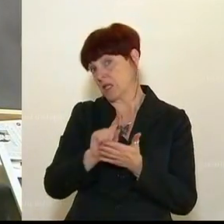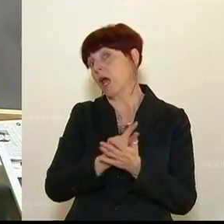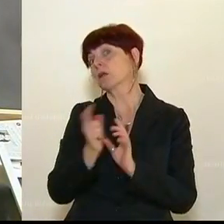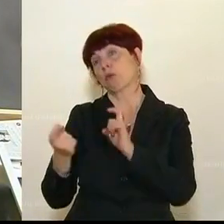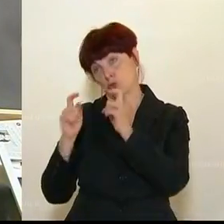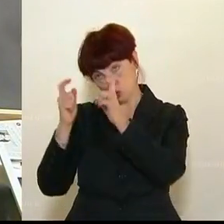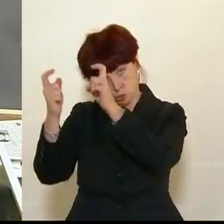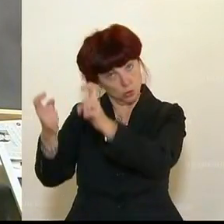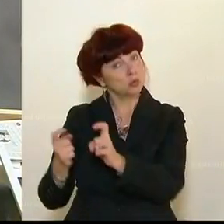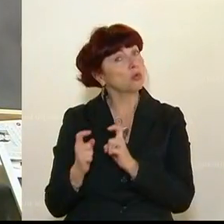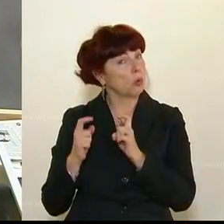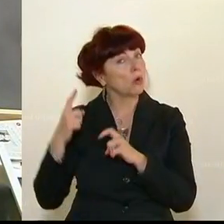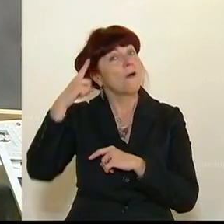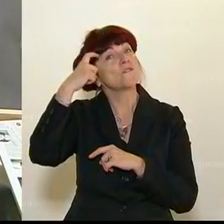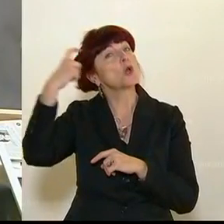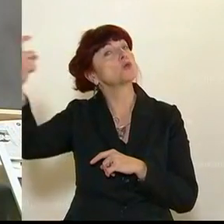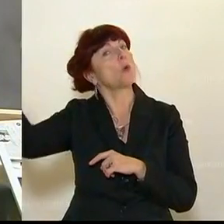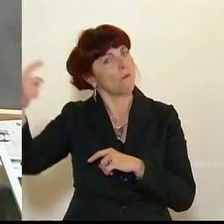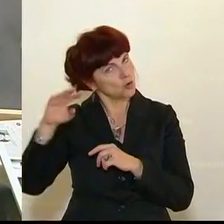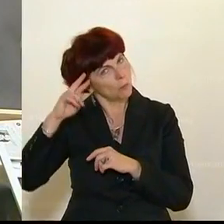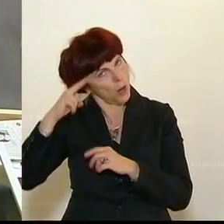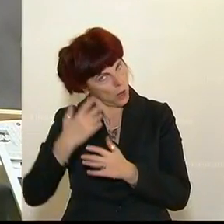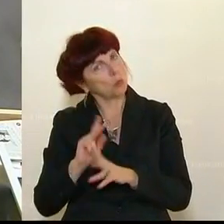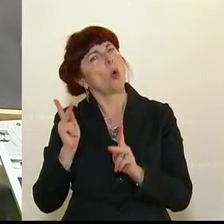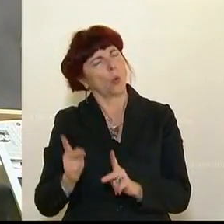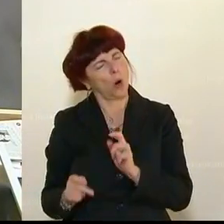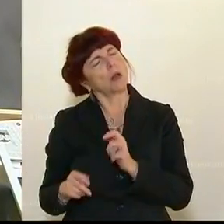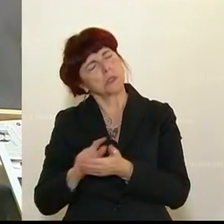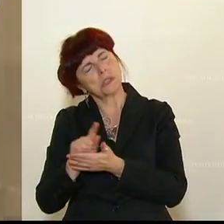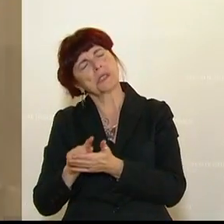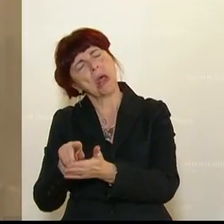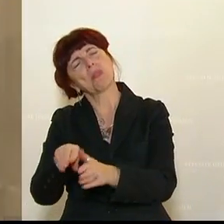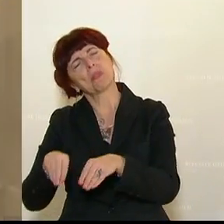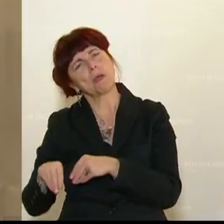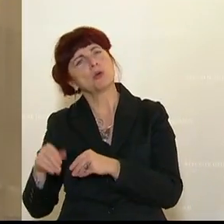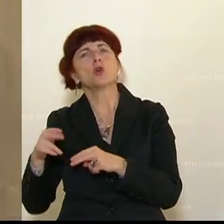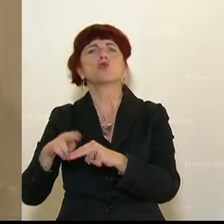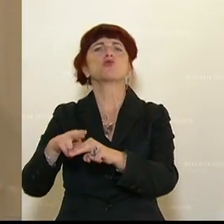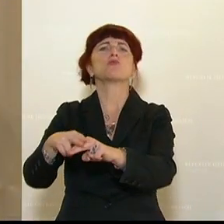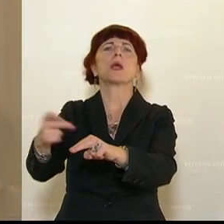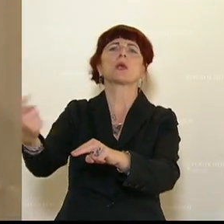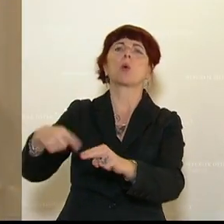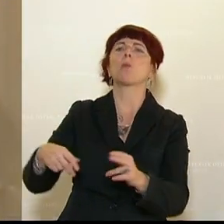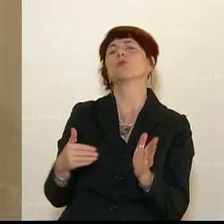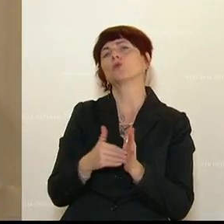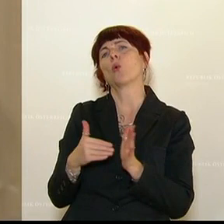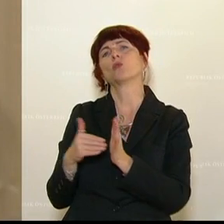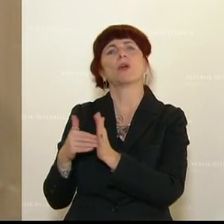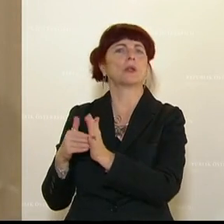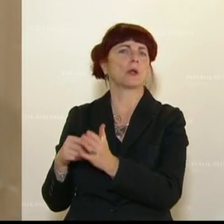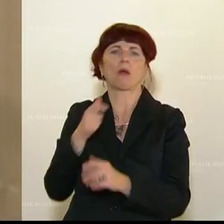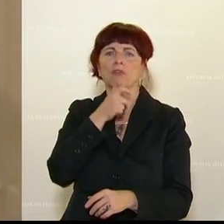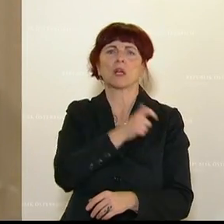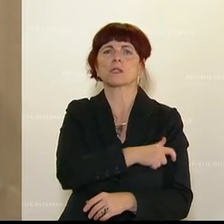Da kann man nachrechnen und kann ganz, ganz viel Zeit sich nehmen, dass man irgendwann einmal die notwendige Finanzierung für die Krankenanstalten herbeiführt